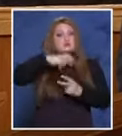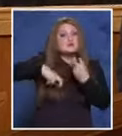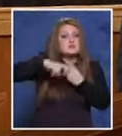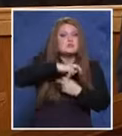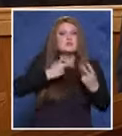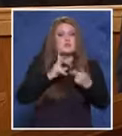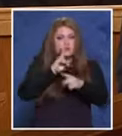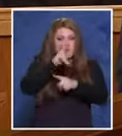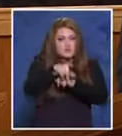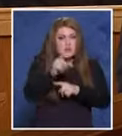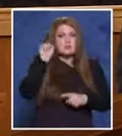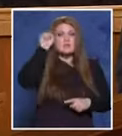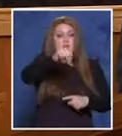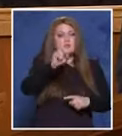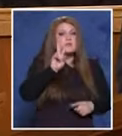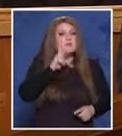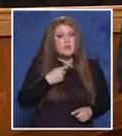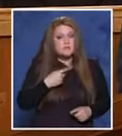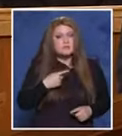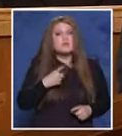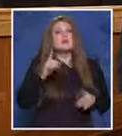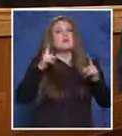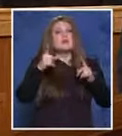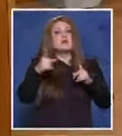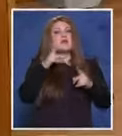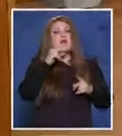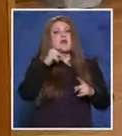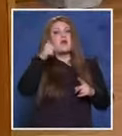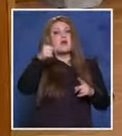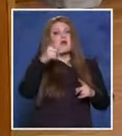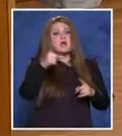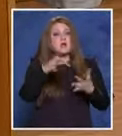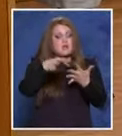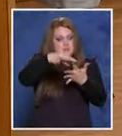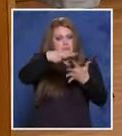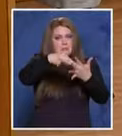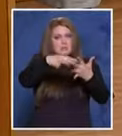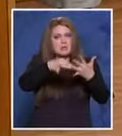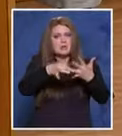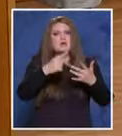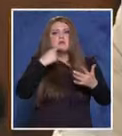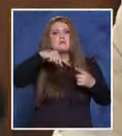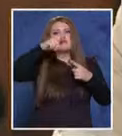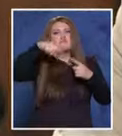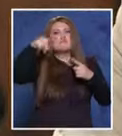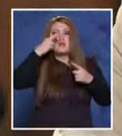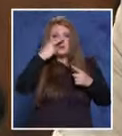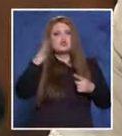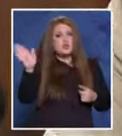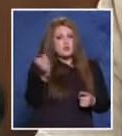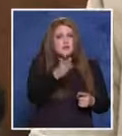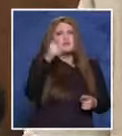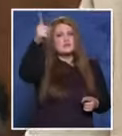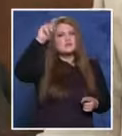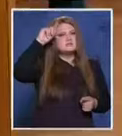не би да влезете да прибиете брат ми, тъй като слагате го на дектора на лъжата брат ми, слагате и еди кой си, който аз за